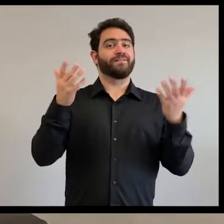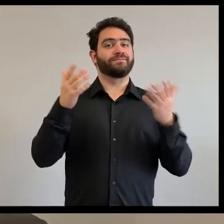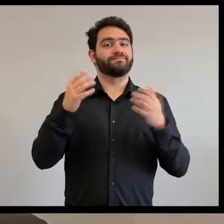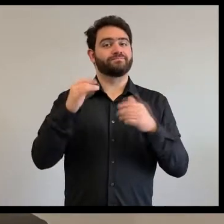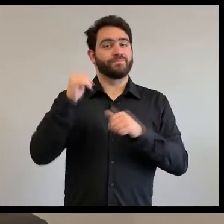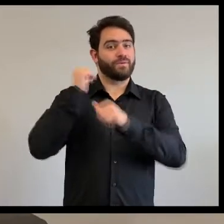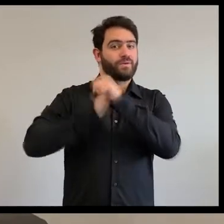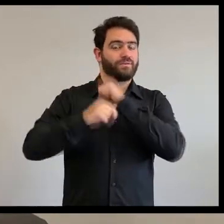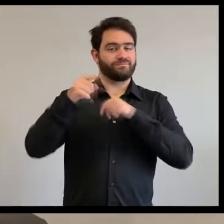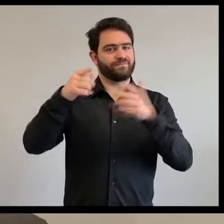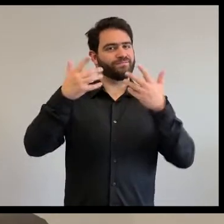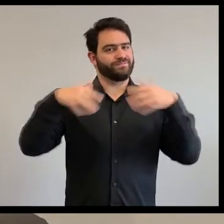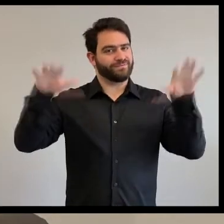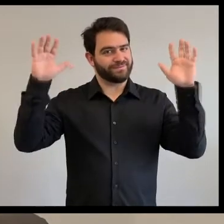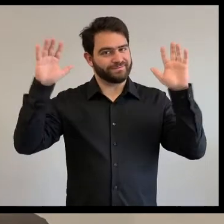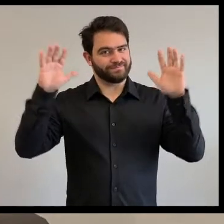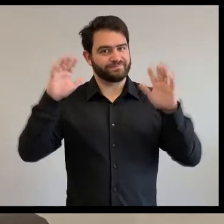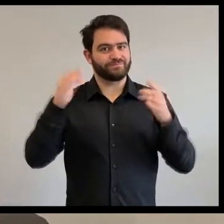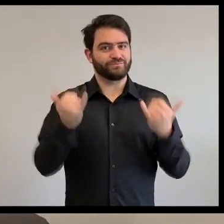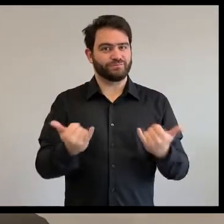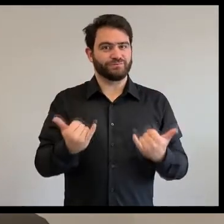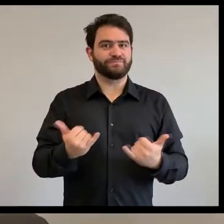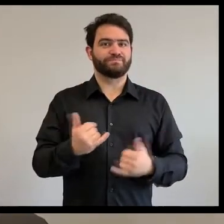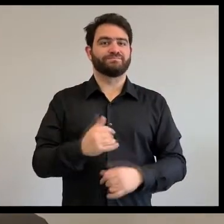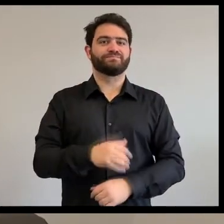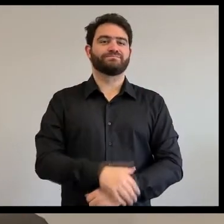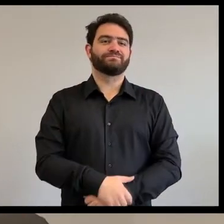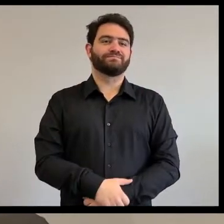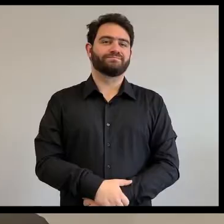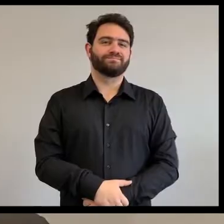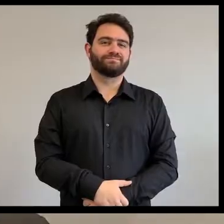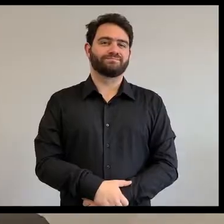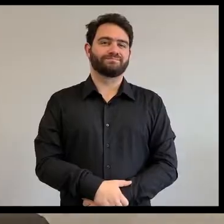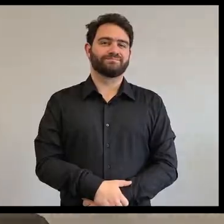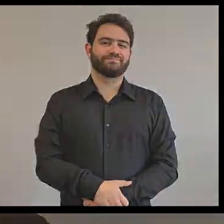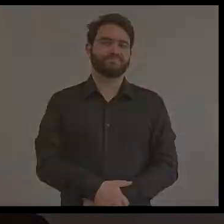Et colorine, colorable, ces histoires sont finies.